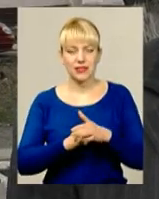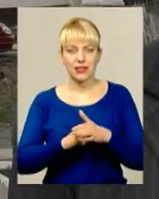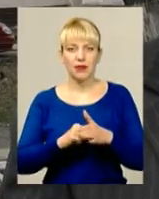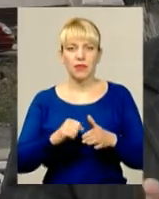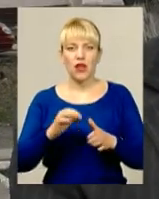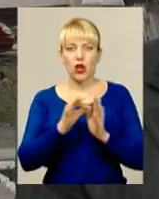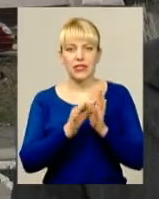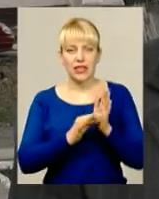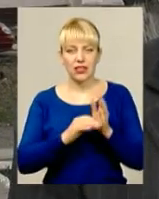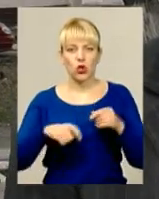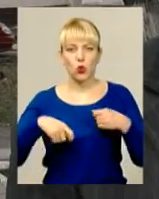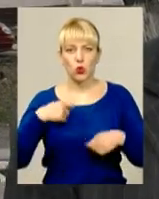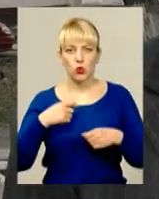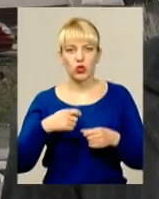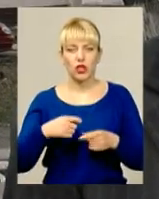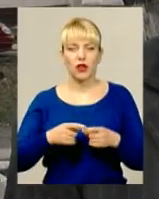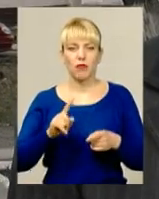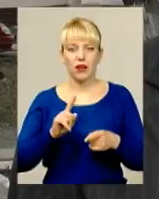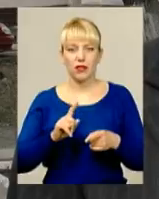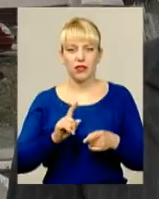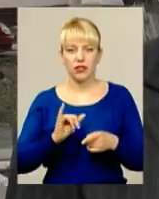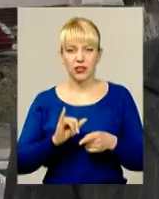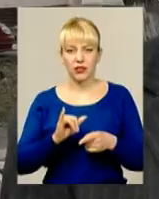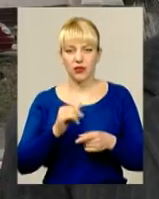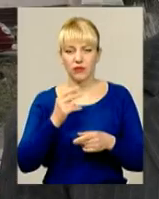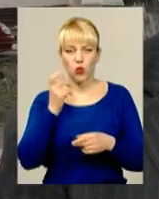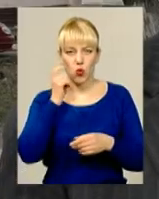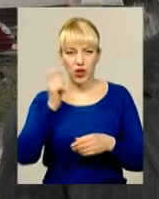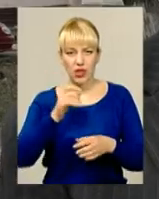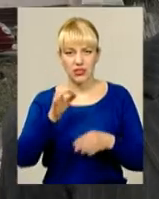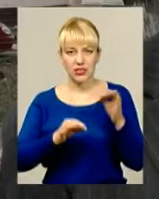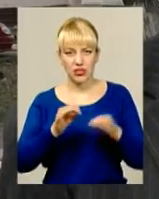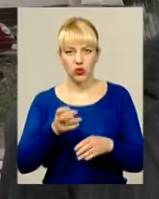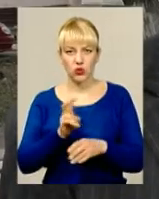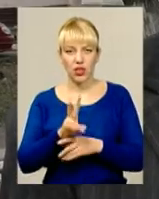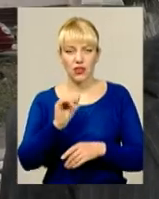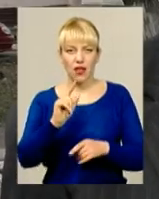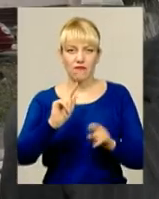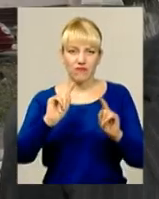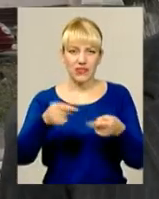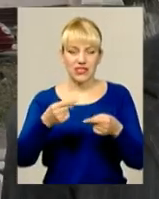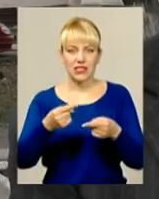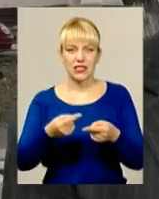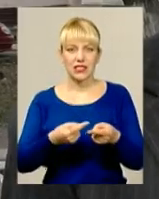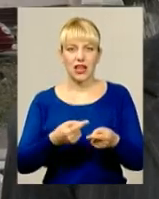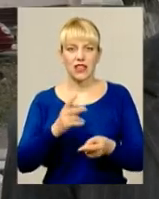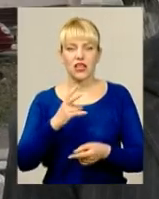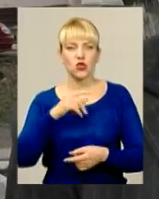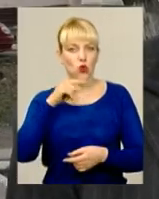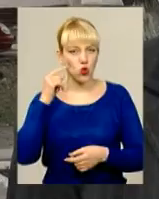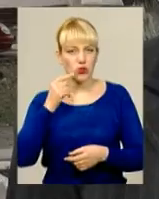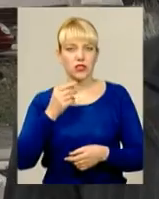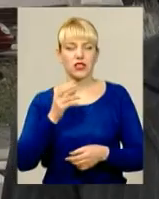ми заходимо в український суд на взискання з Російської Федеранцією як агресора